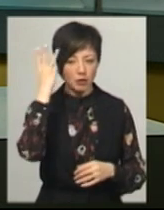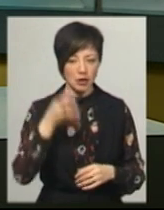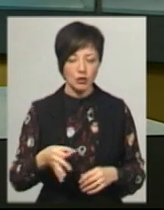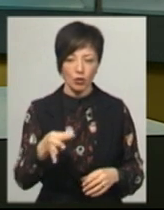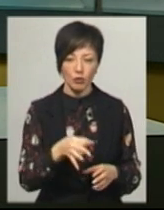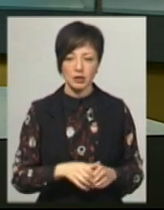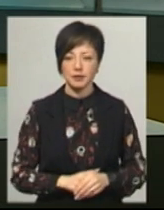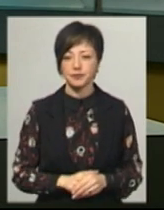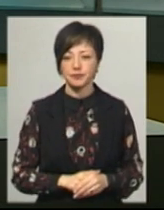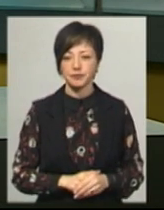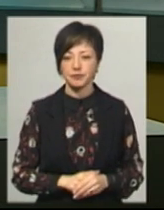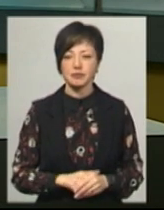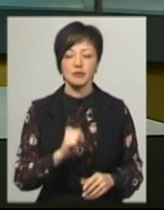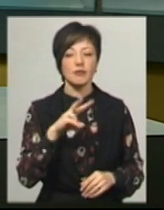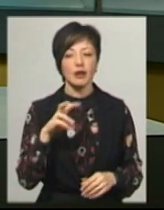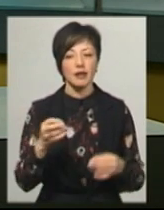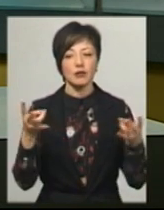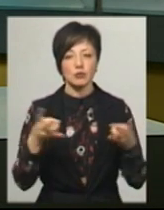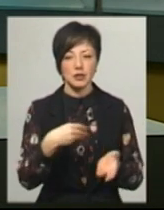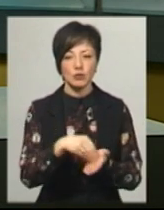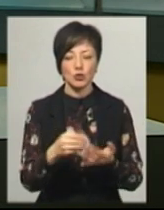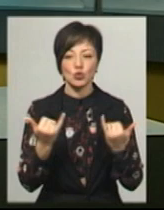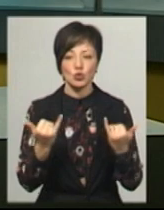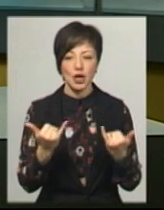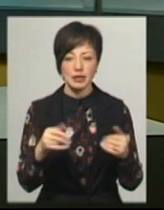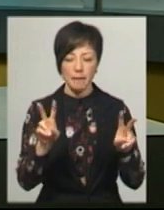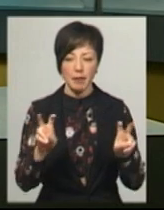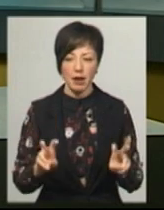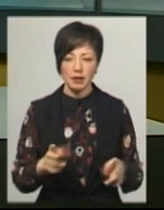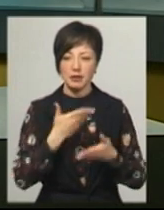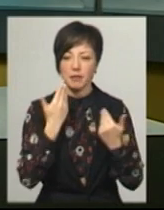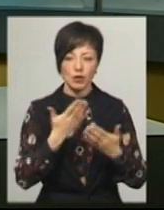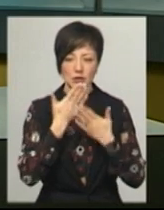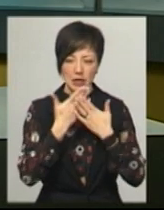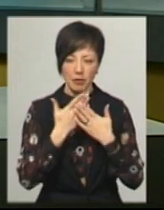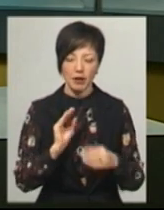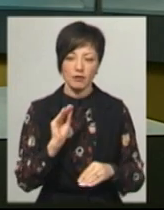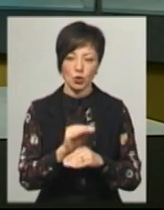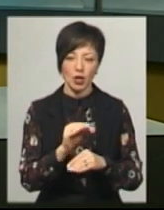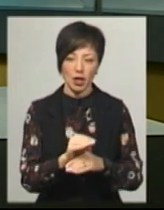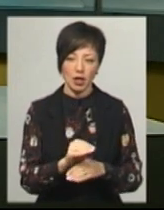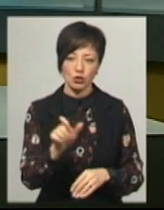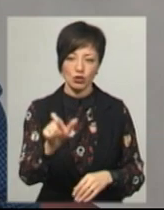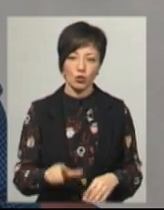області Василь Грушко. Проте необхідно закупити сучасні препарати, які не мають запахів, додає чиновник.